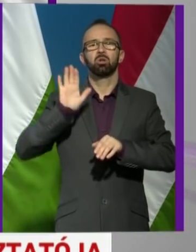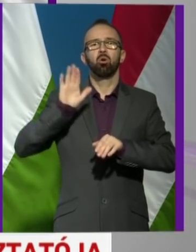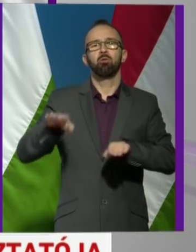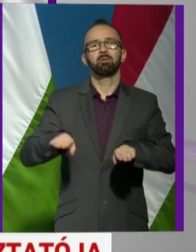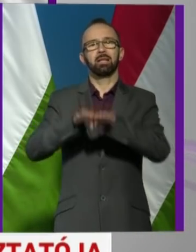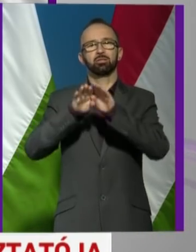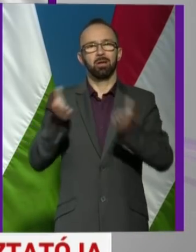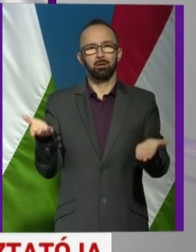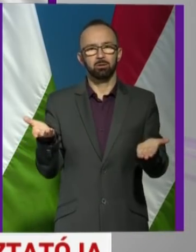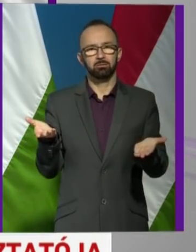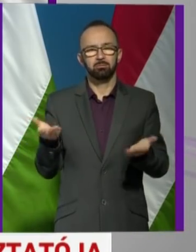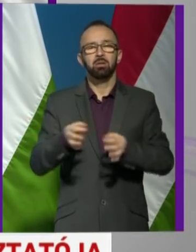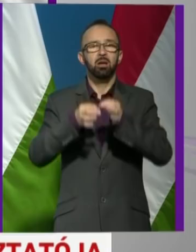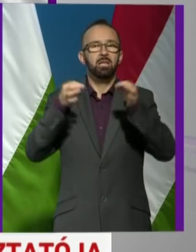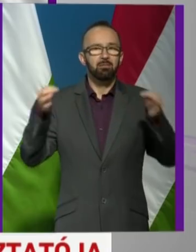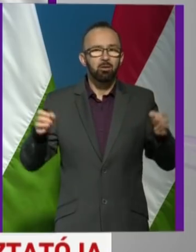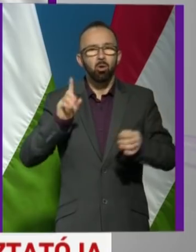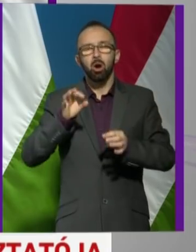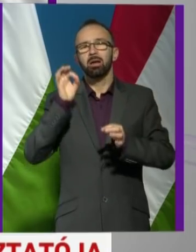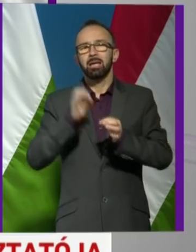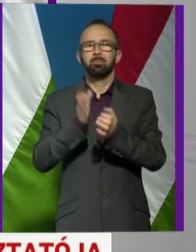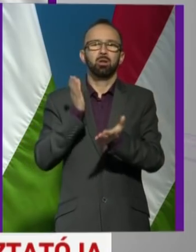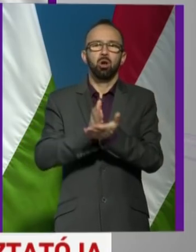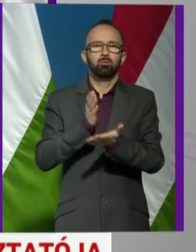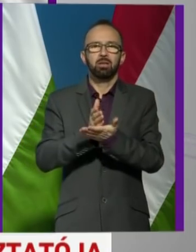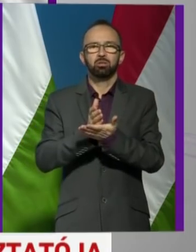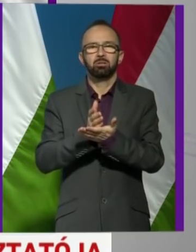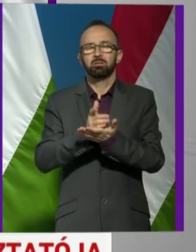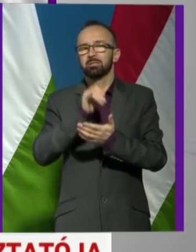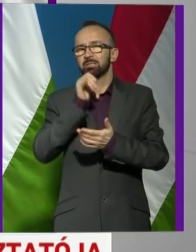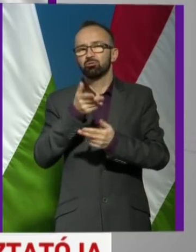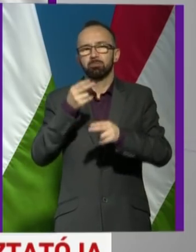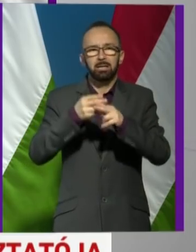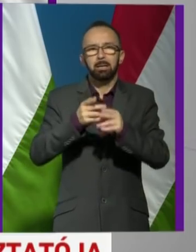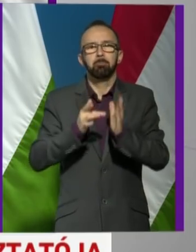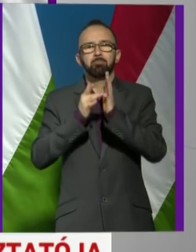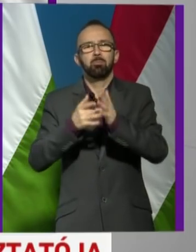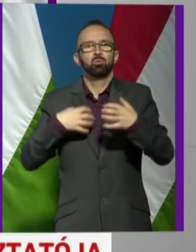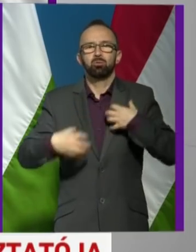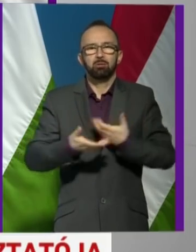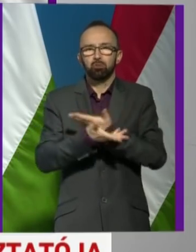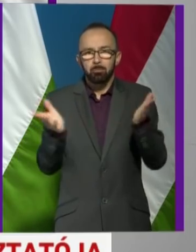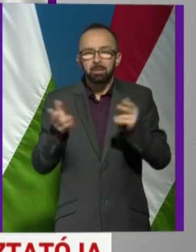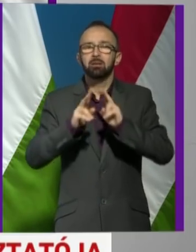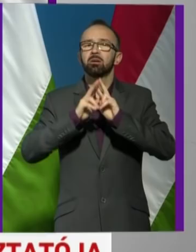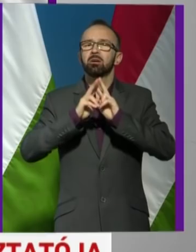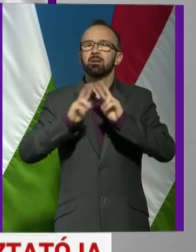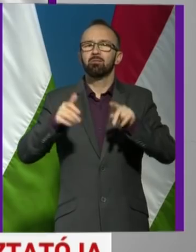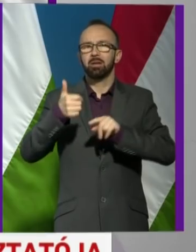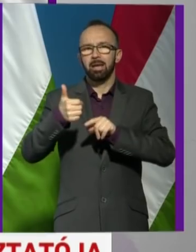arra. Nyilvánvalóan, hogyha éppen aktuálisan nem mutat tünetet, akkor van itt egy